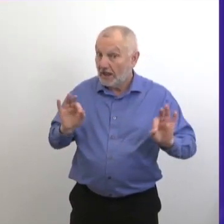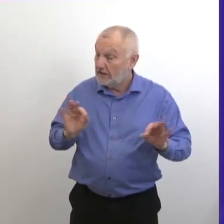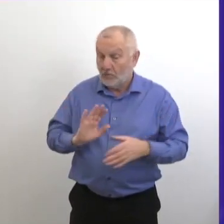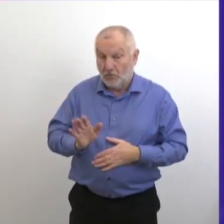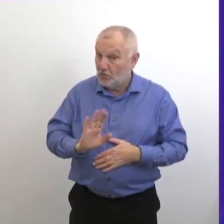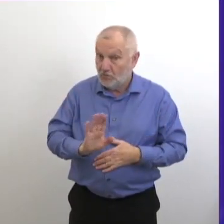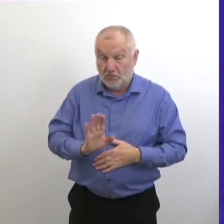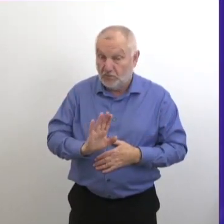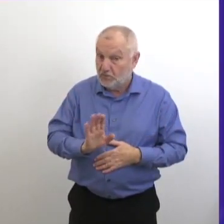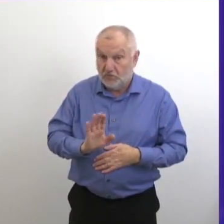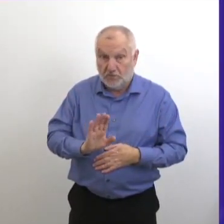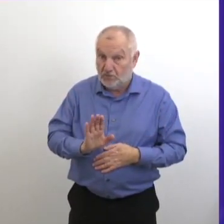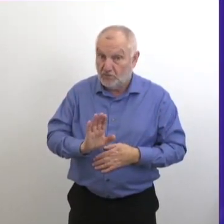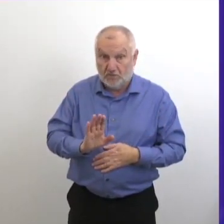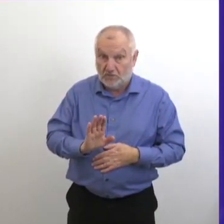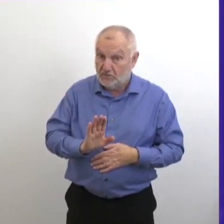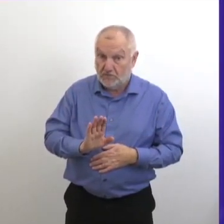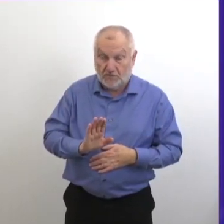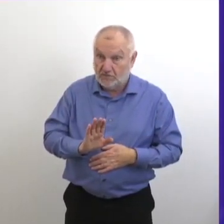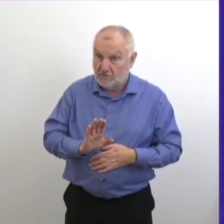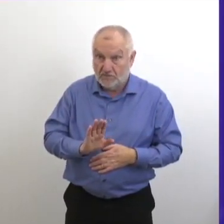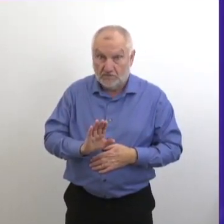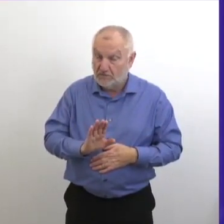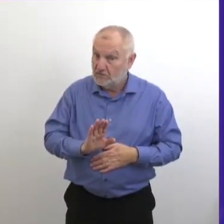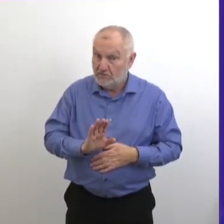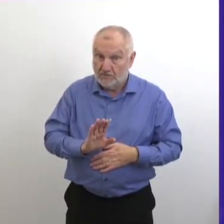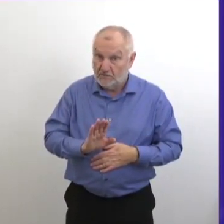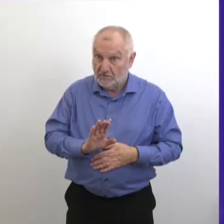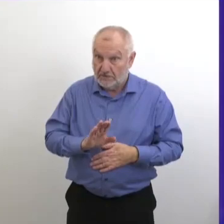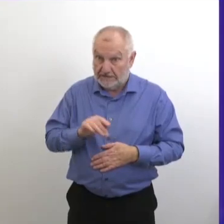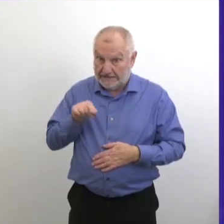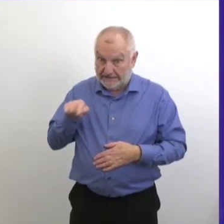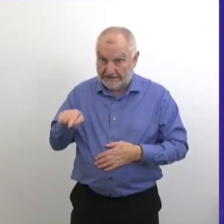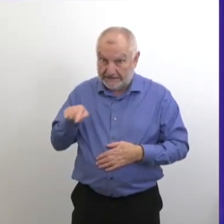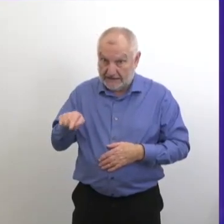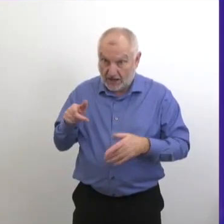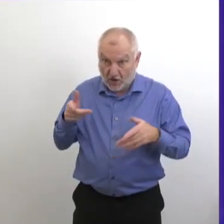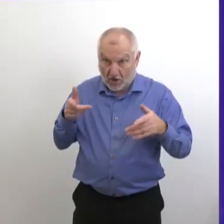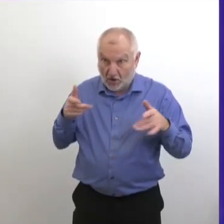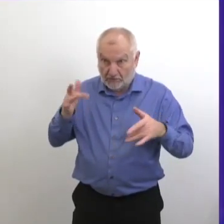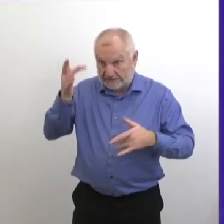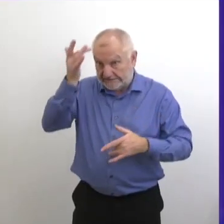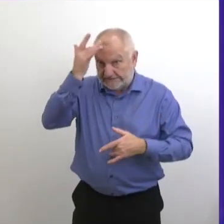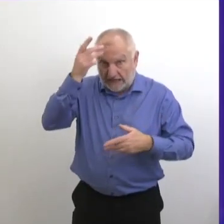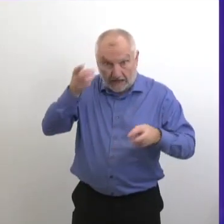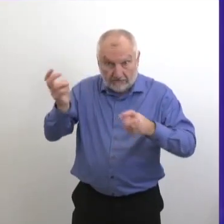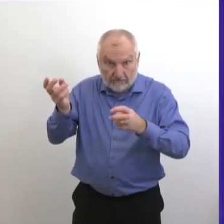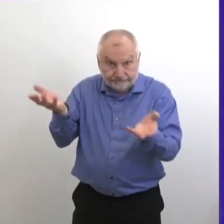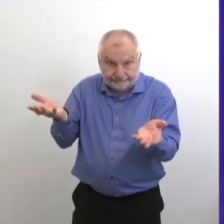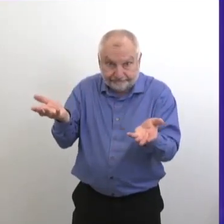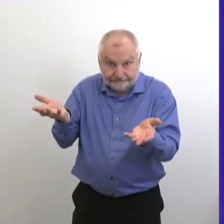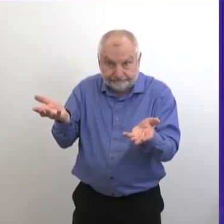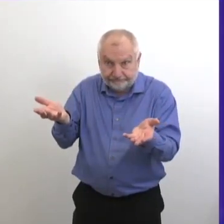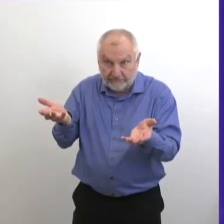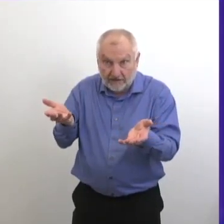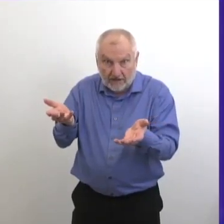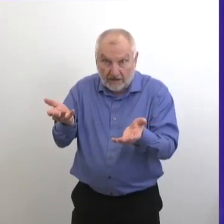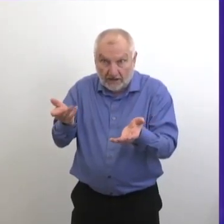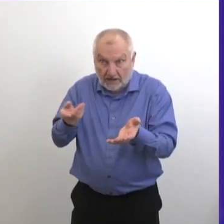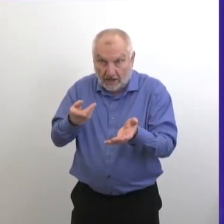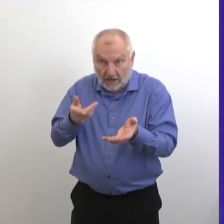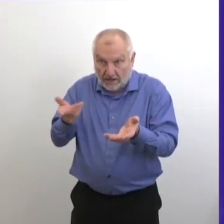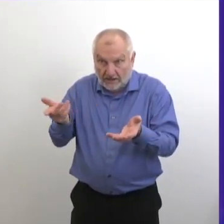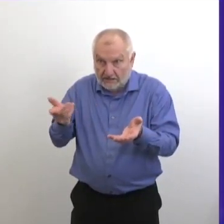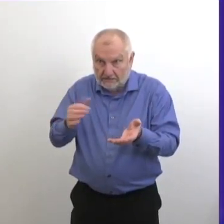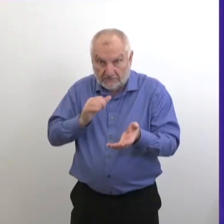médicaux, avoir des maladies sous-jacentes, ça ne veut pas dire que ces gens-là étaient super malades et qu'ils